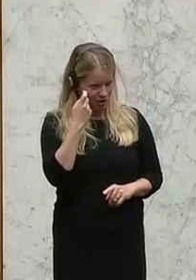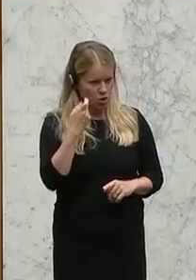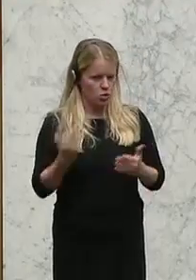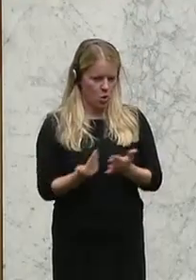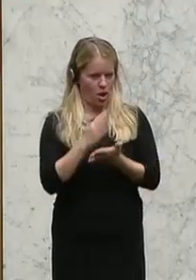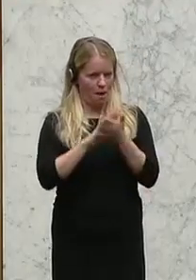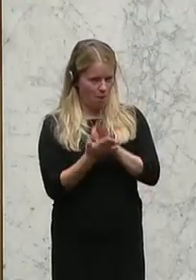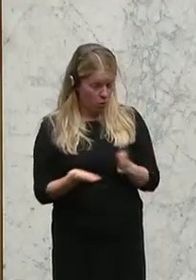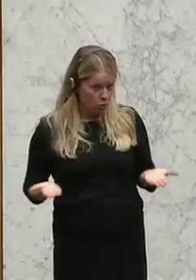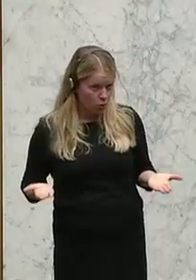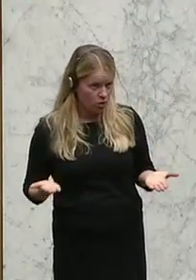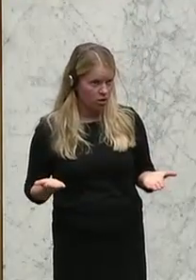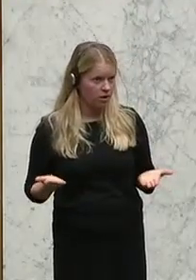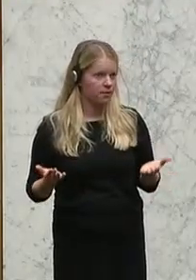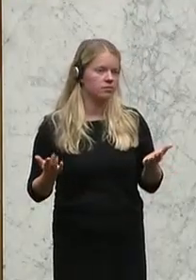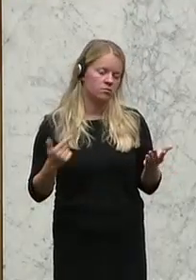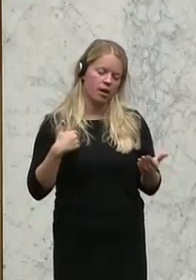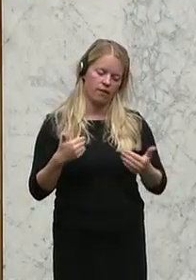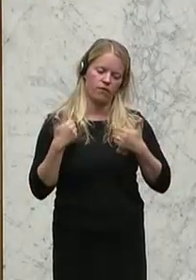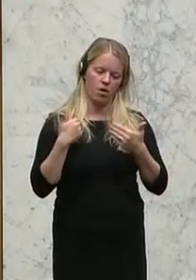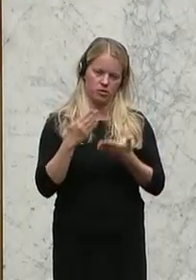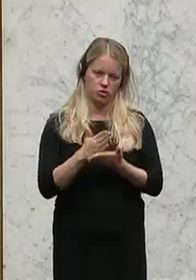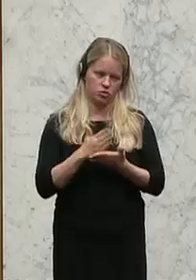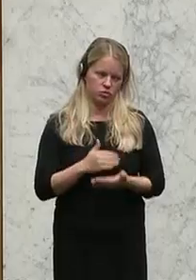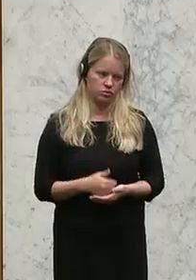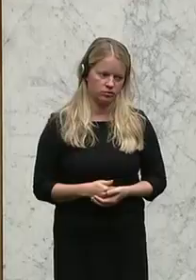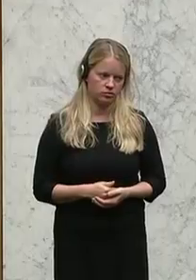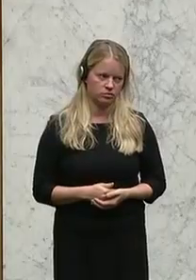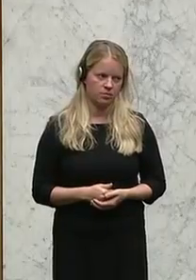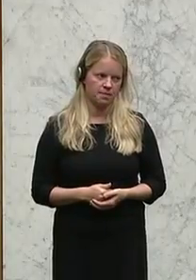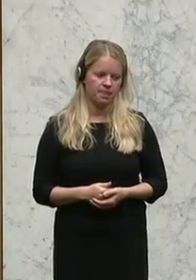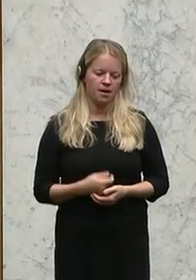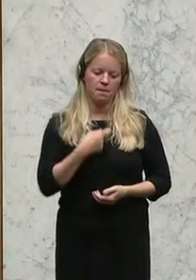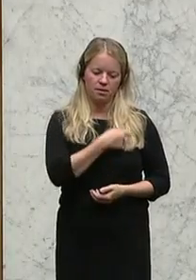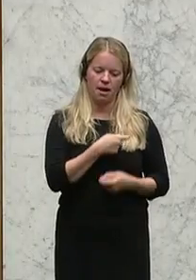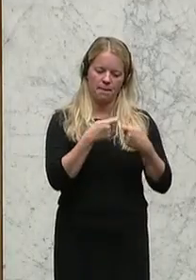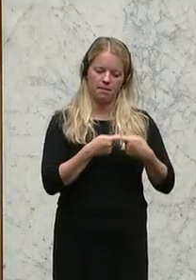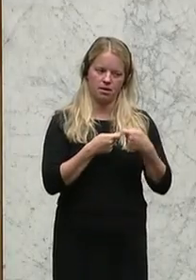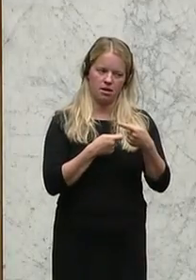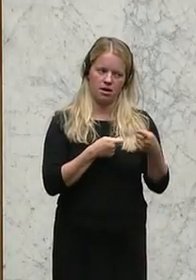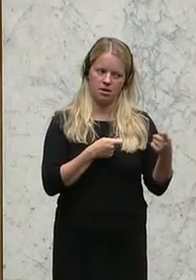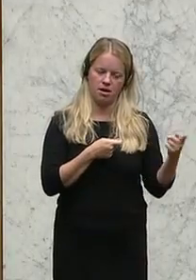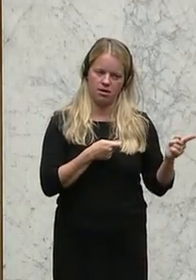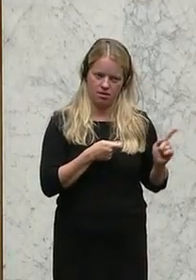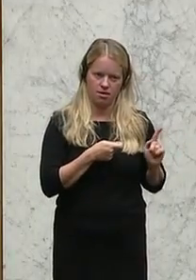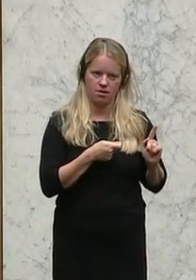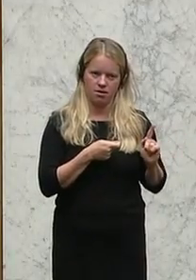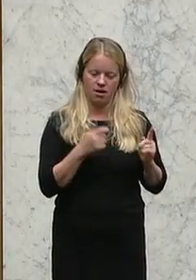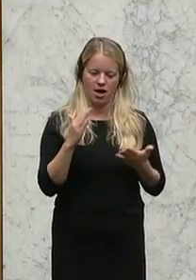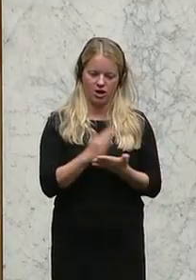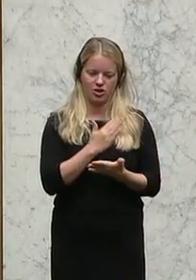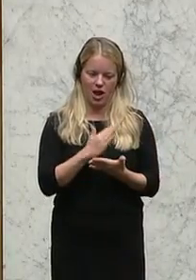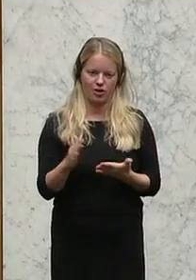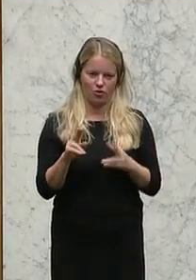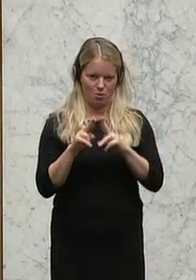Deal? Ja, da freue ich mich schon, wie die Parteimitglieder sich über die Entscheidung